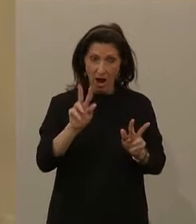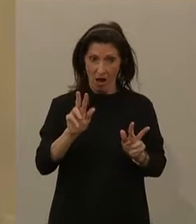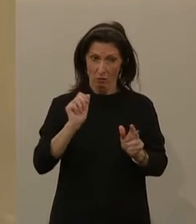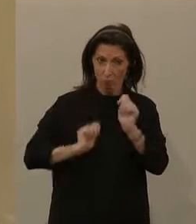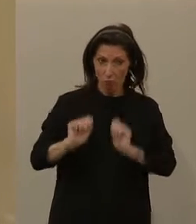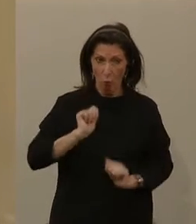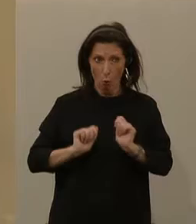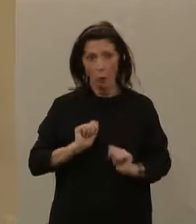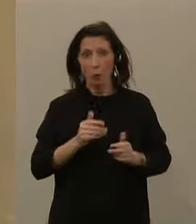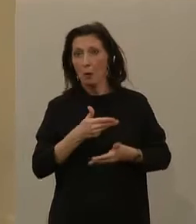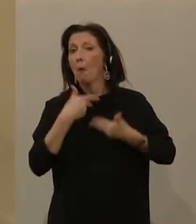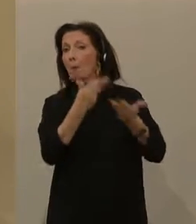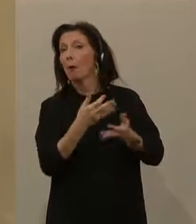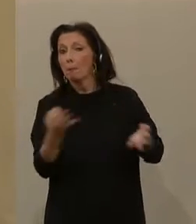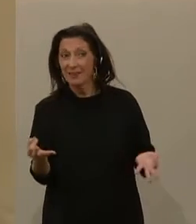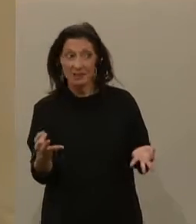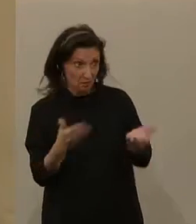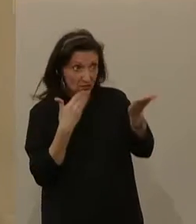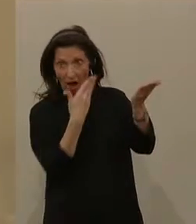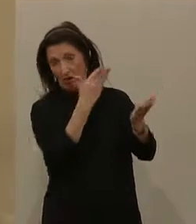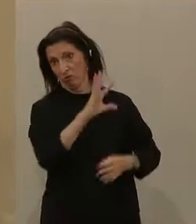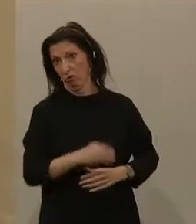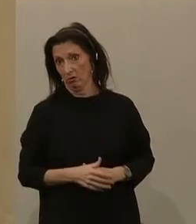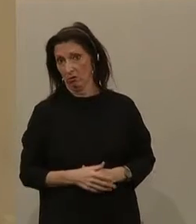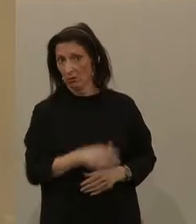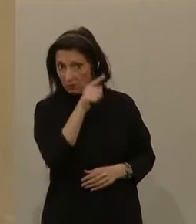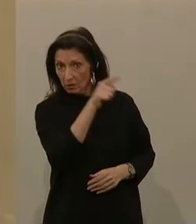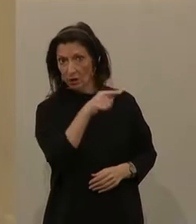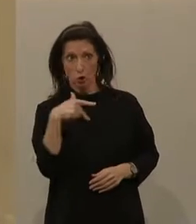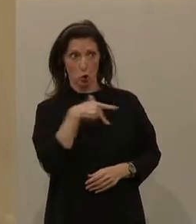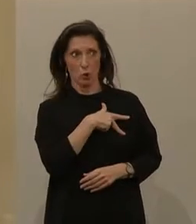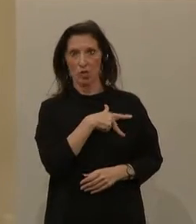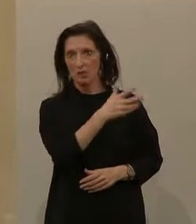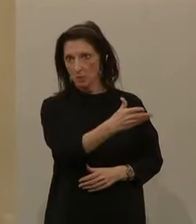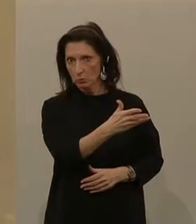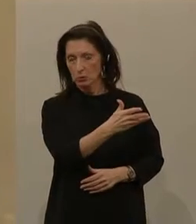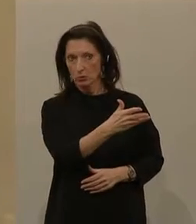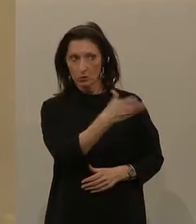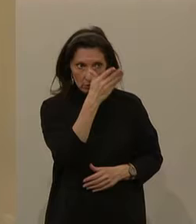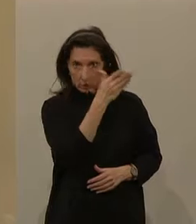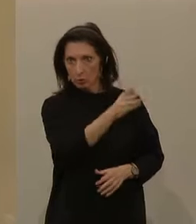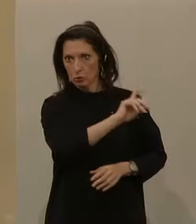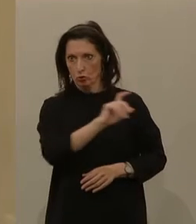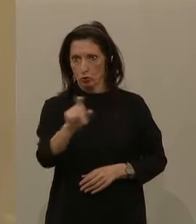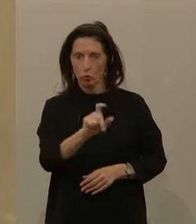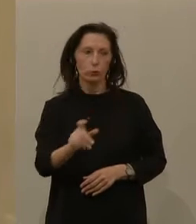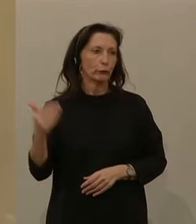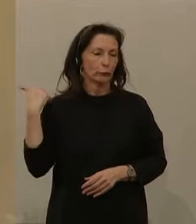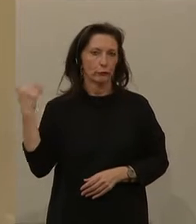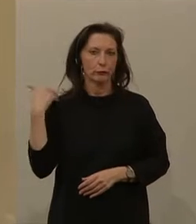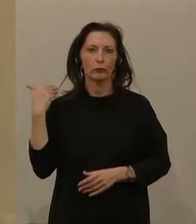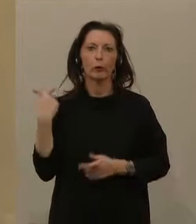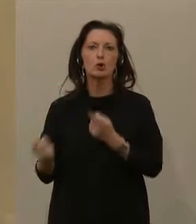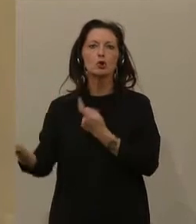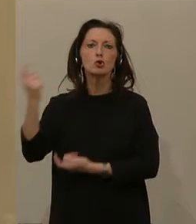haben wir Ihnen zu verdanken. Wir haben Ihrem Sozialismus auch zu verdanken, dass wir eine Zuwanderungspolitik hatten in der Vergangenheit,